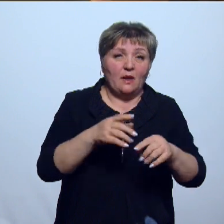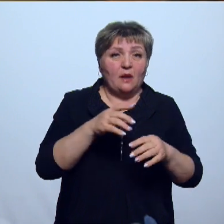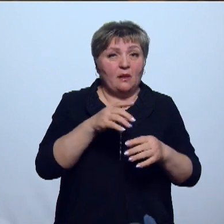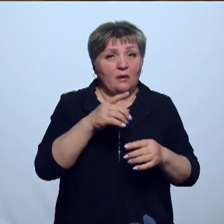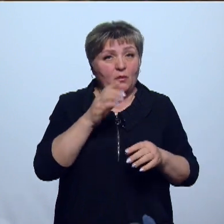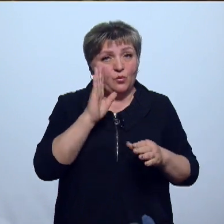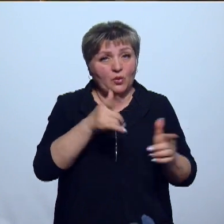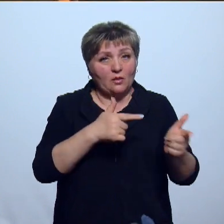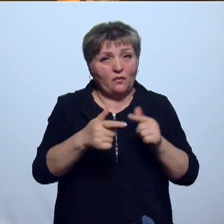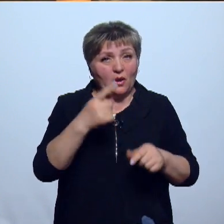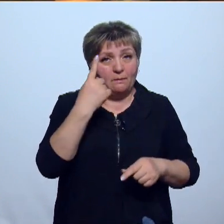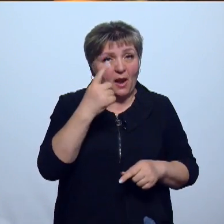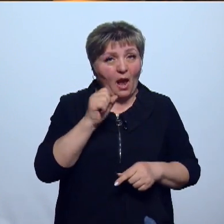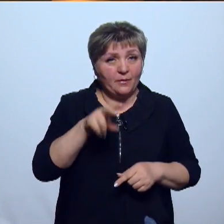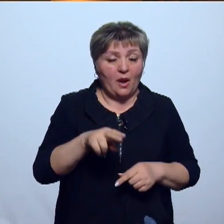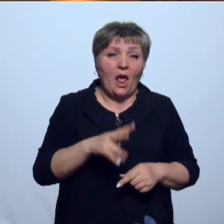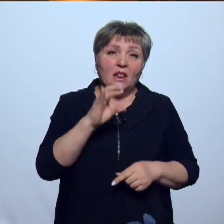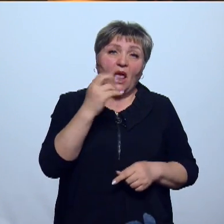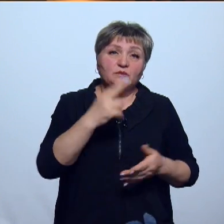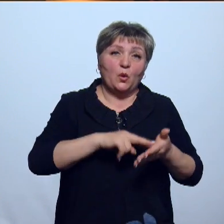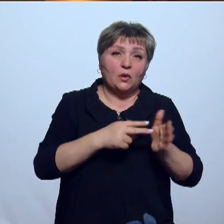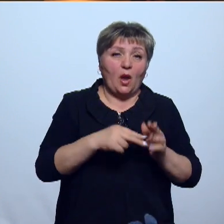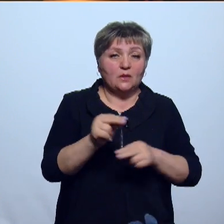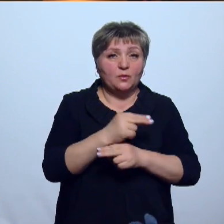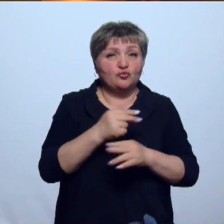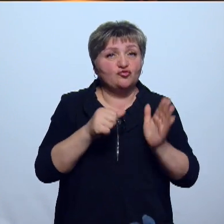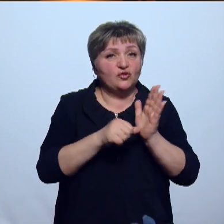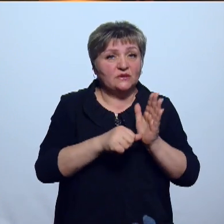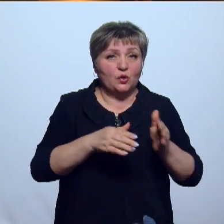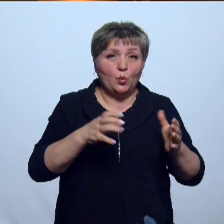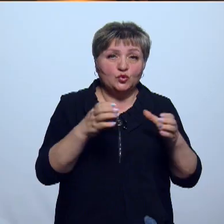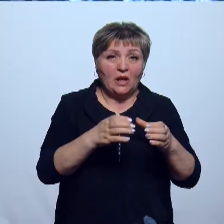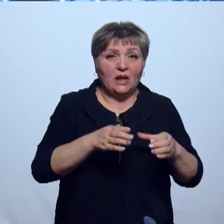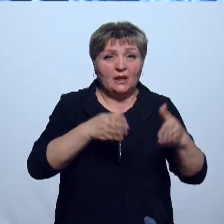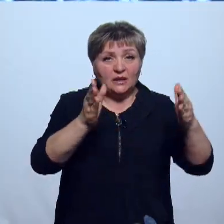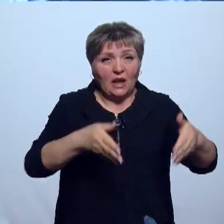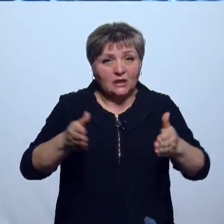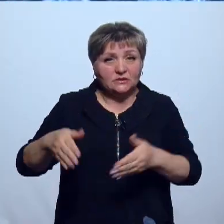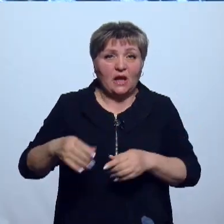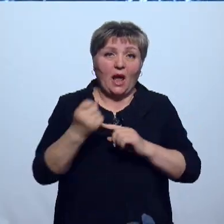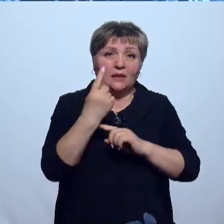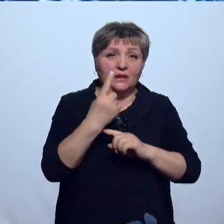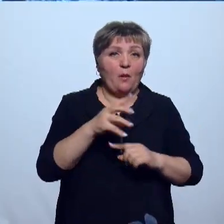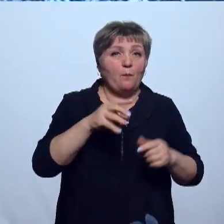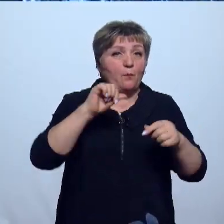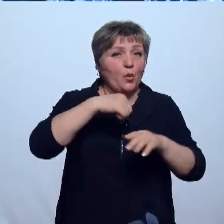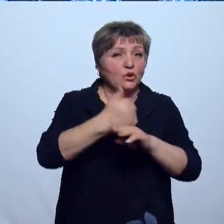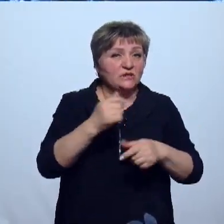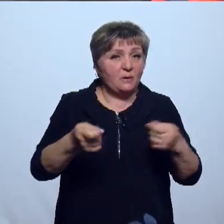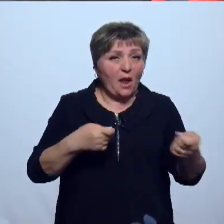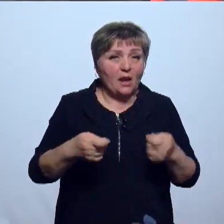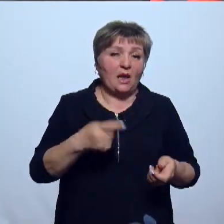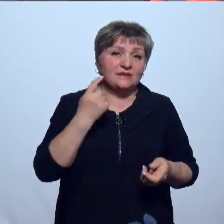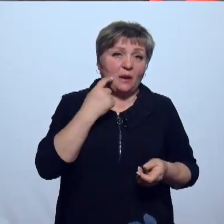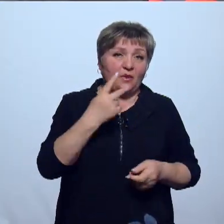апреля. По нацпроекту в Удмуртии отремонтируют 6 участков региональных трасс, 11 муниципальных дорог в Завьяловском районе, в